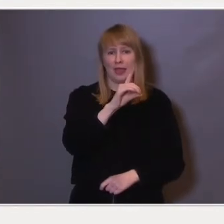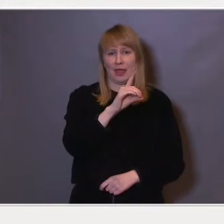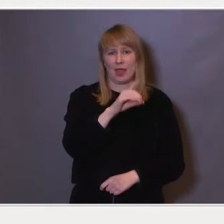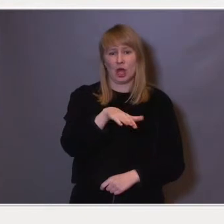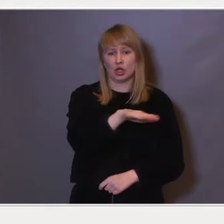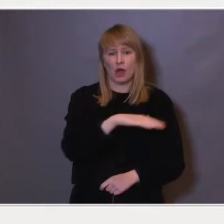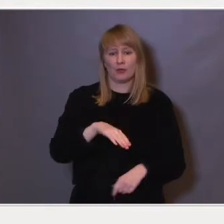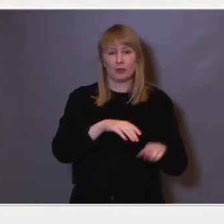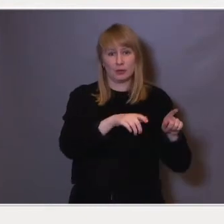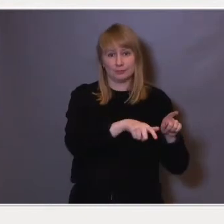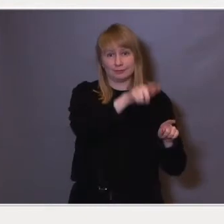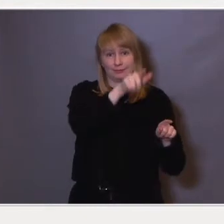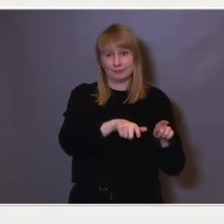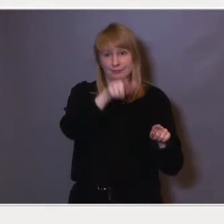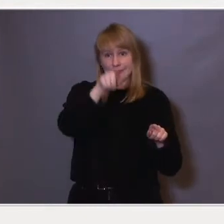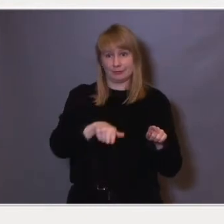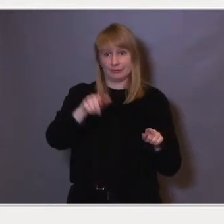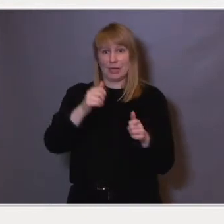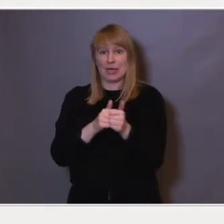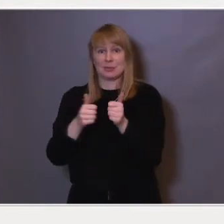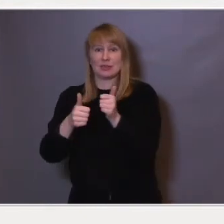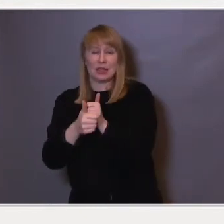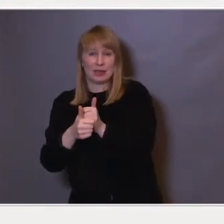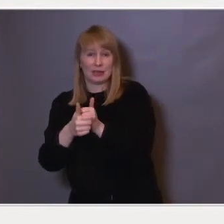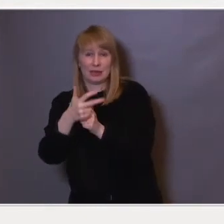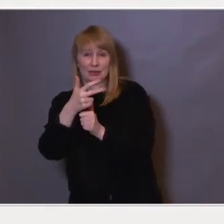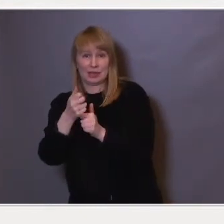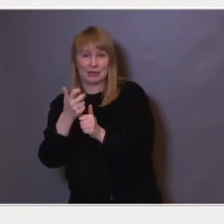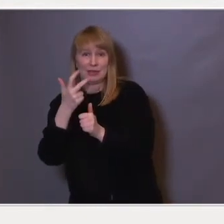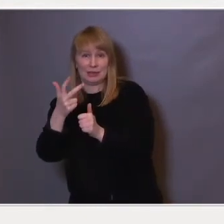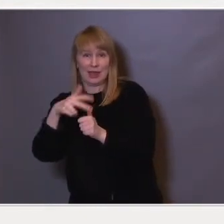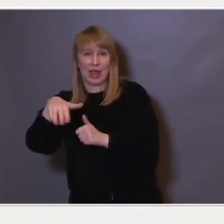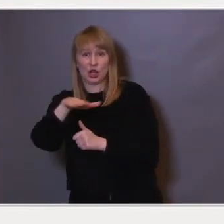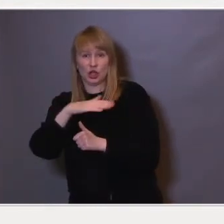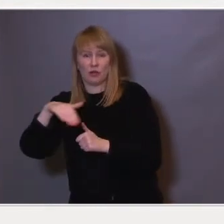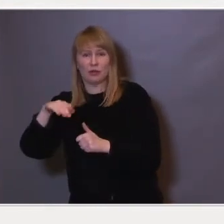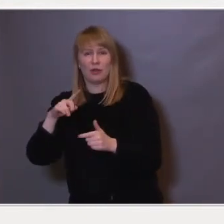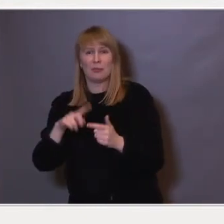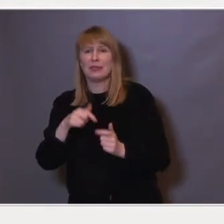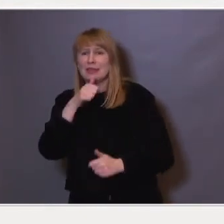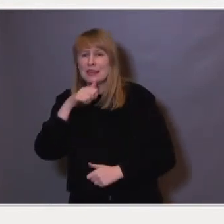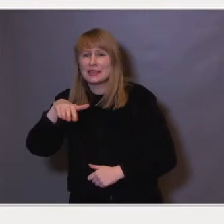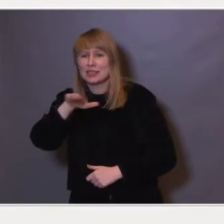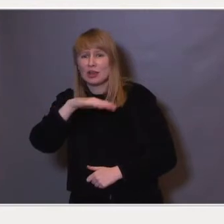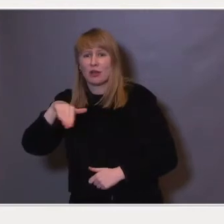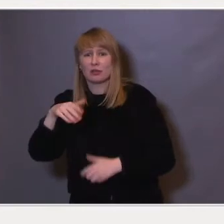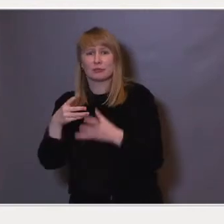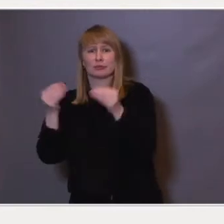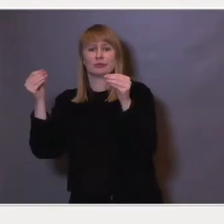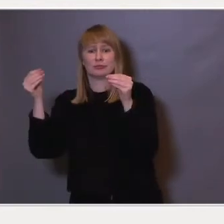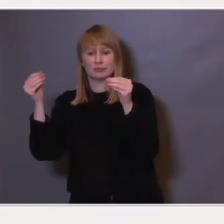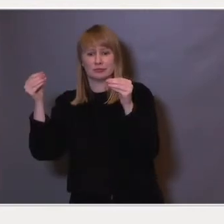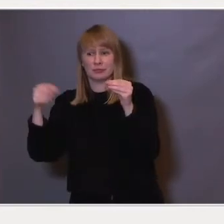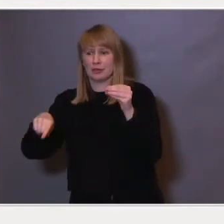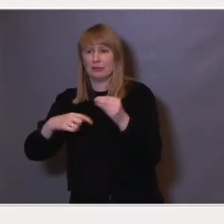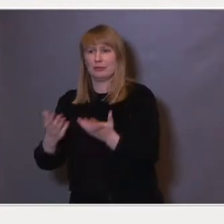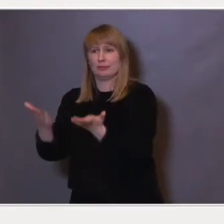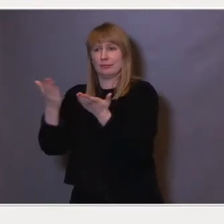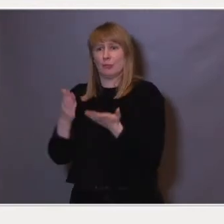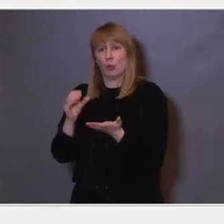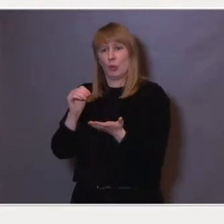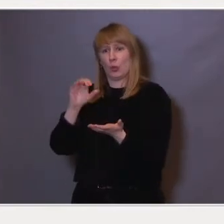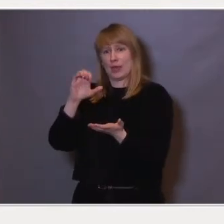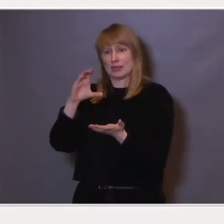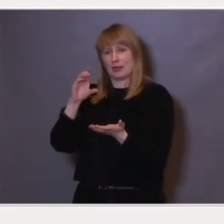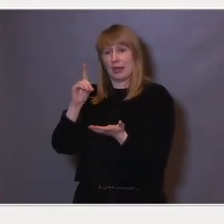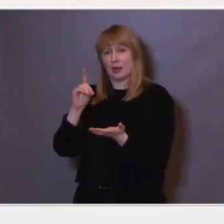søyler som representerer 33 av de 34 OECD-landene av en eller annen sørgelig grunn av Island, med her. Dette er en figur vi fikk fra OECD, men jeg